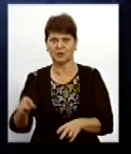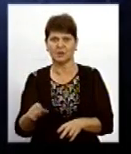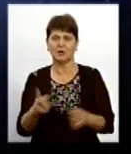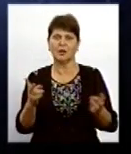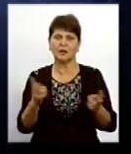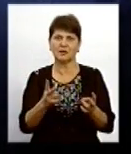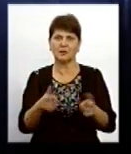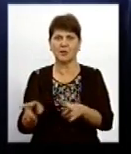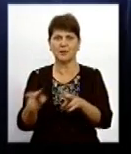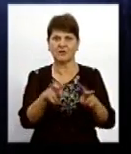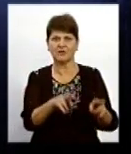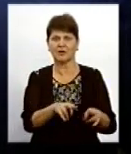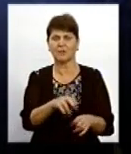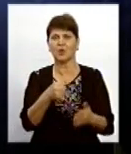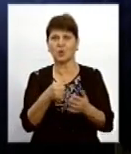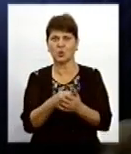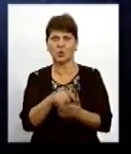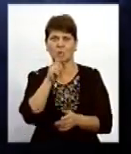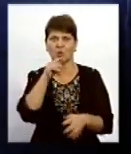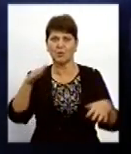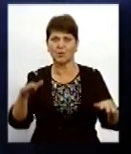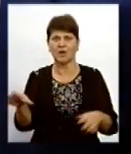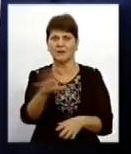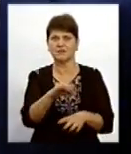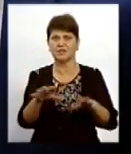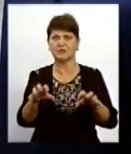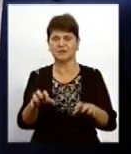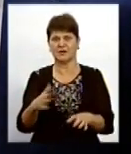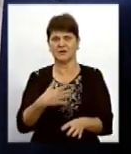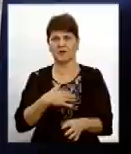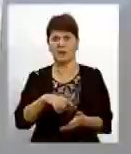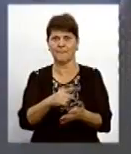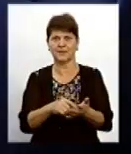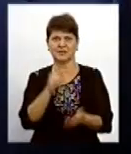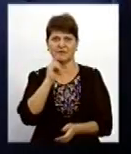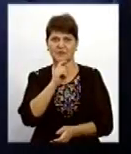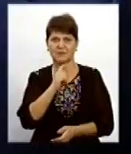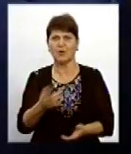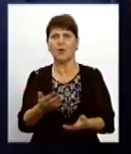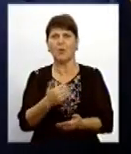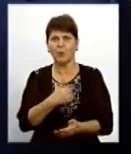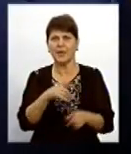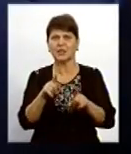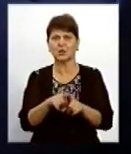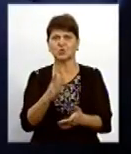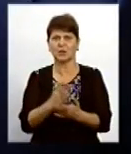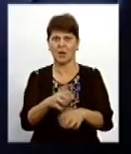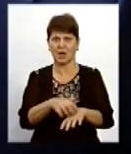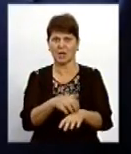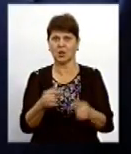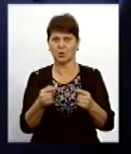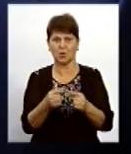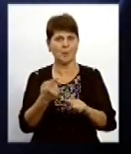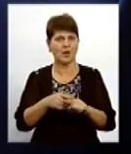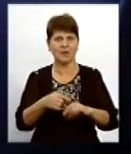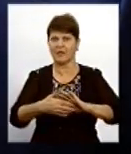воробів, до всіх тварин, що в нас є на території міста Відниць. В мене теж які дому. Це не